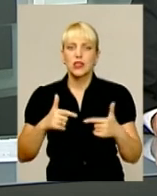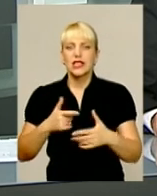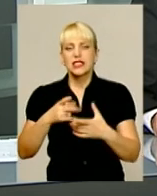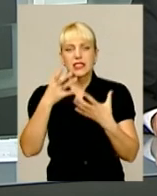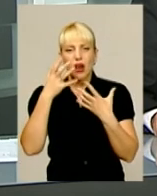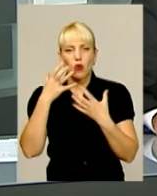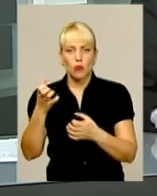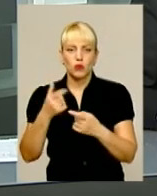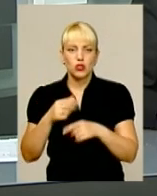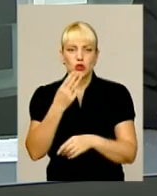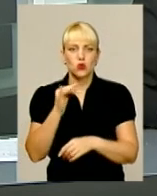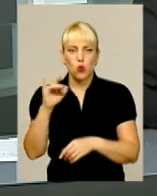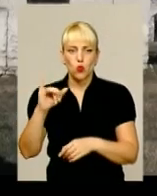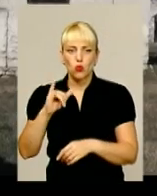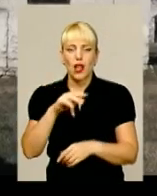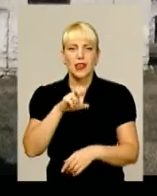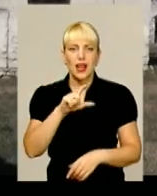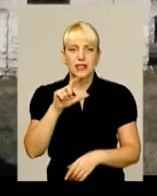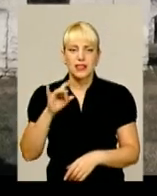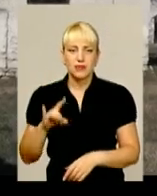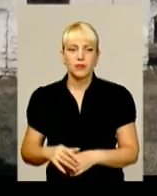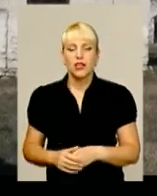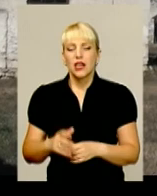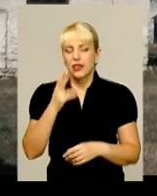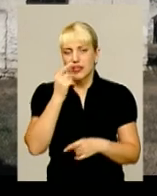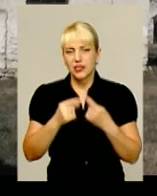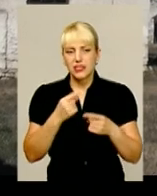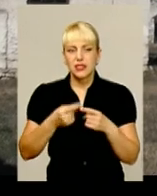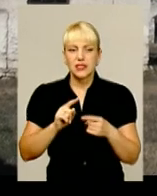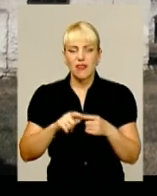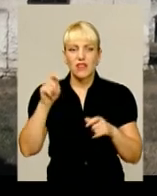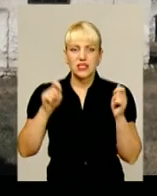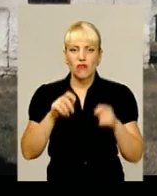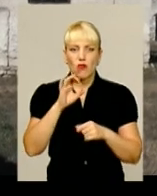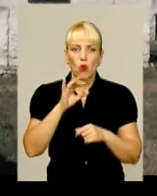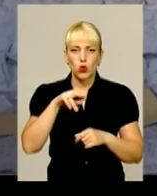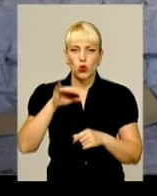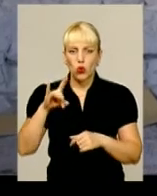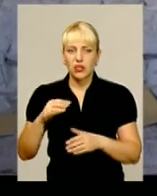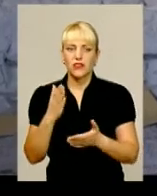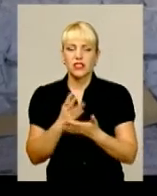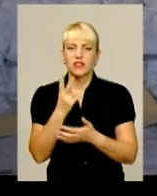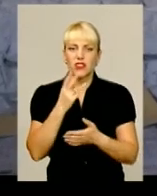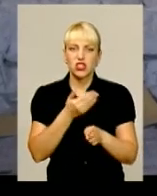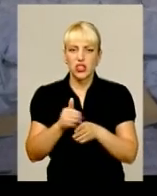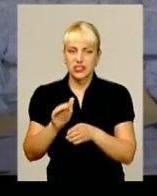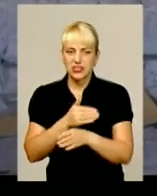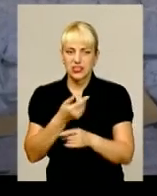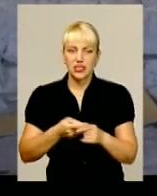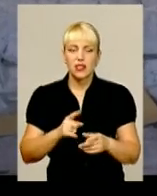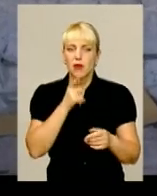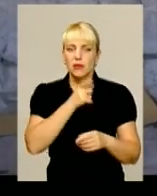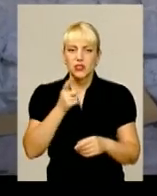лазерним шоу. Традиційно фестиваль отруків складається з двох частин. Під час першої засновник